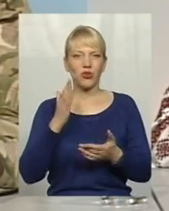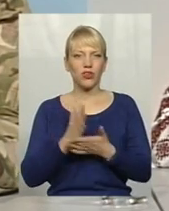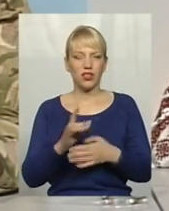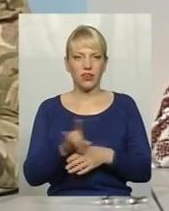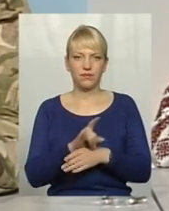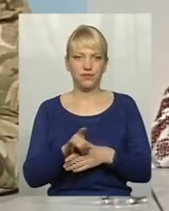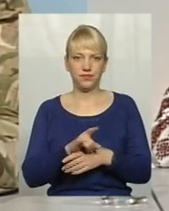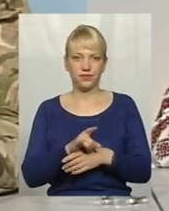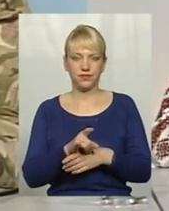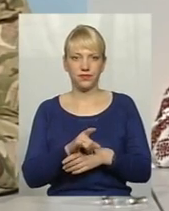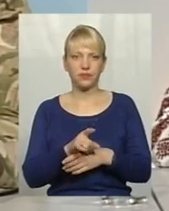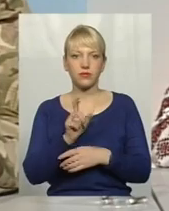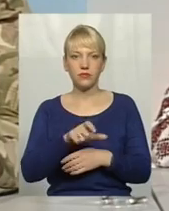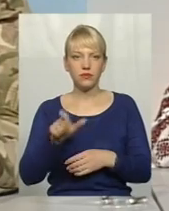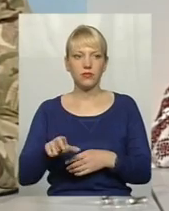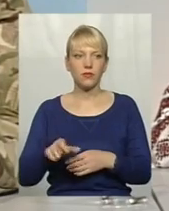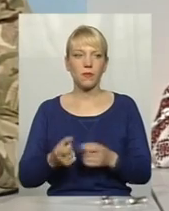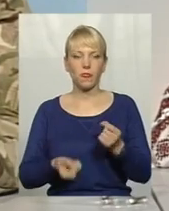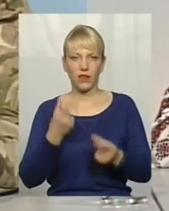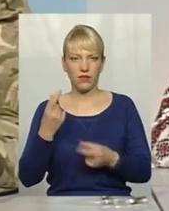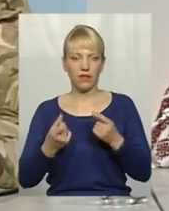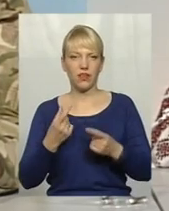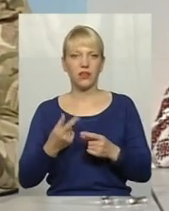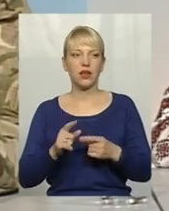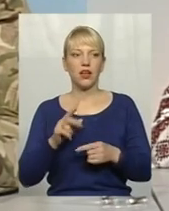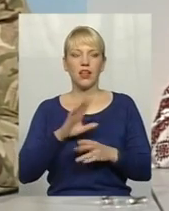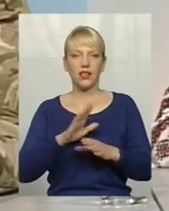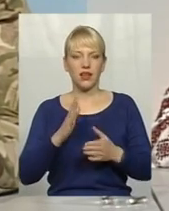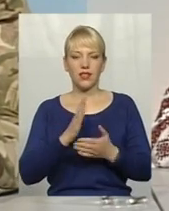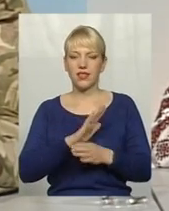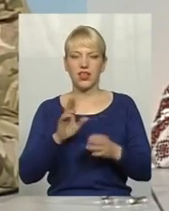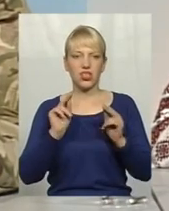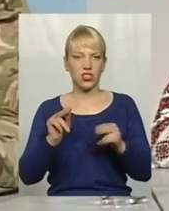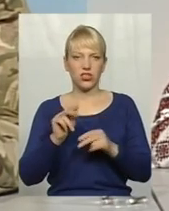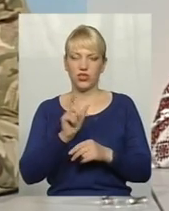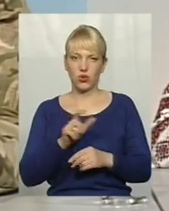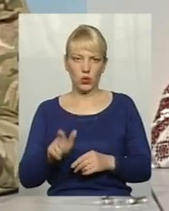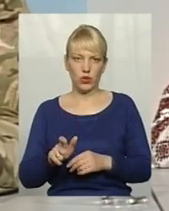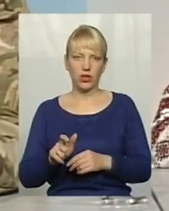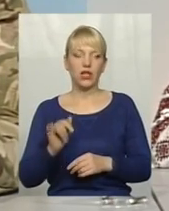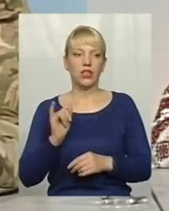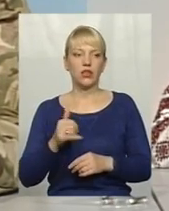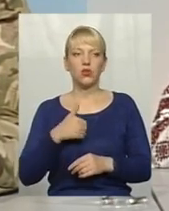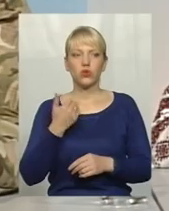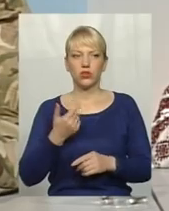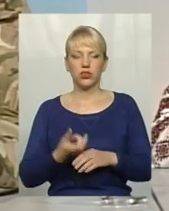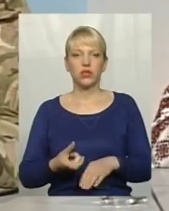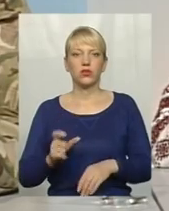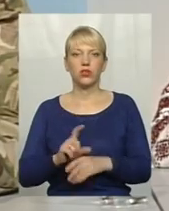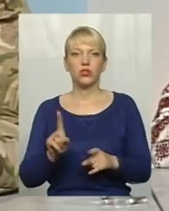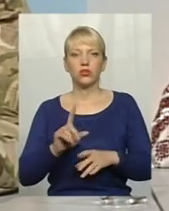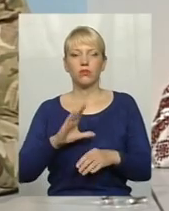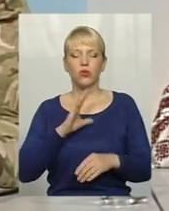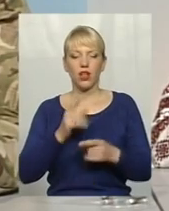моментів в житті виявило, виявляється, є нечесні, і там є люди, і хочеться дуже, щоб